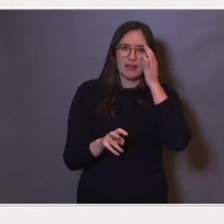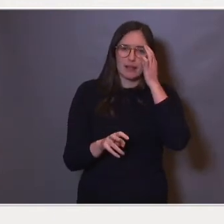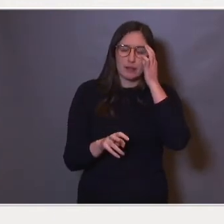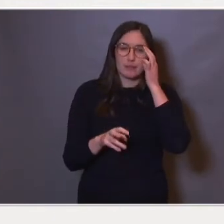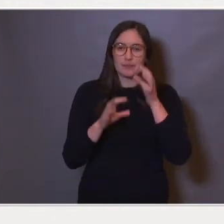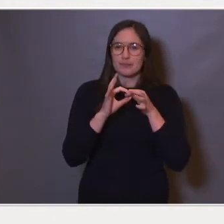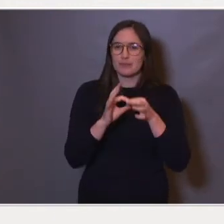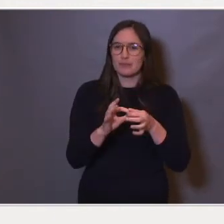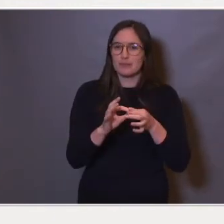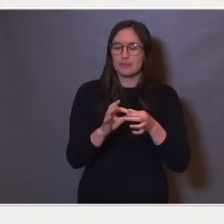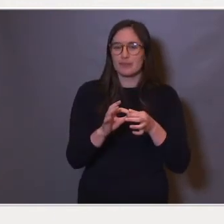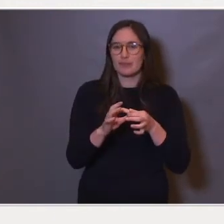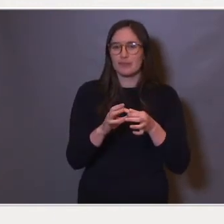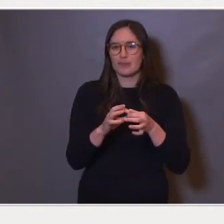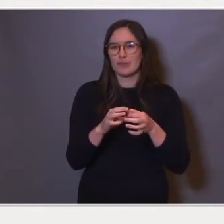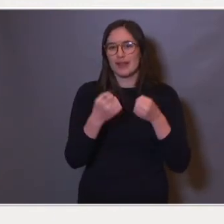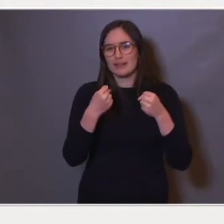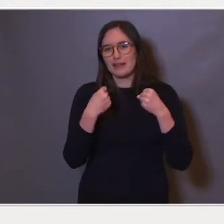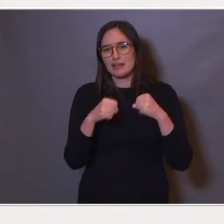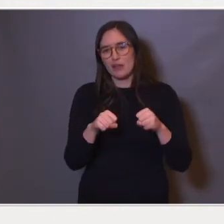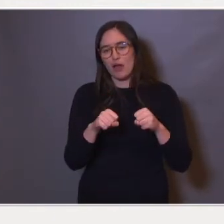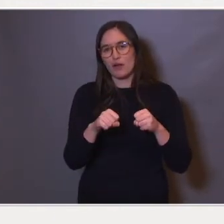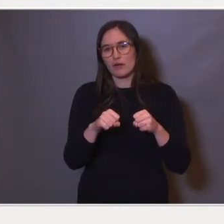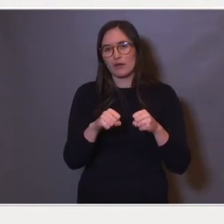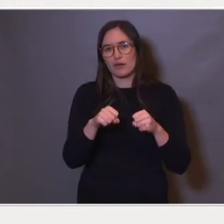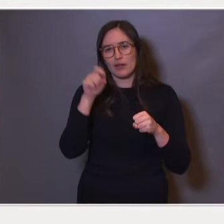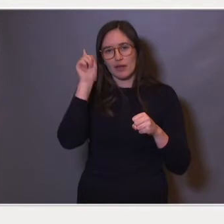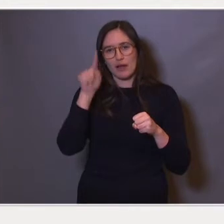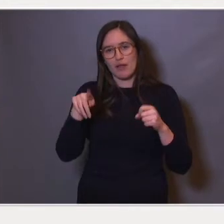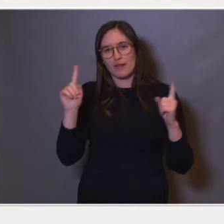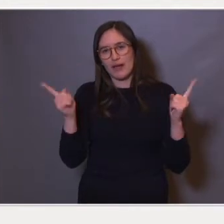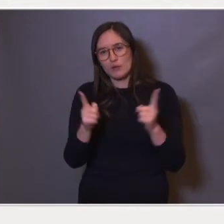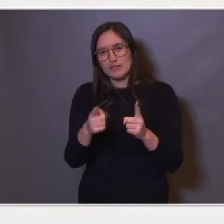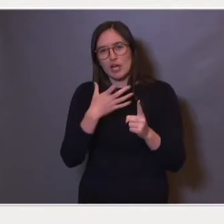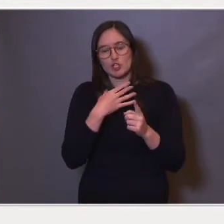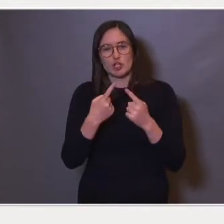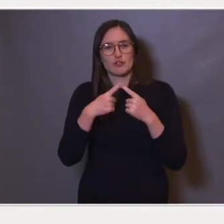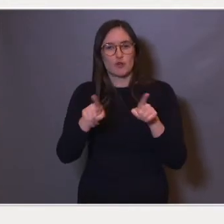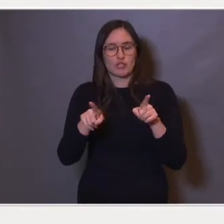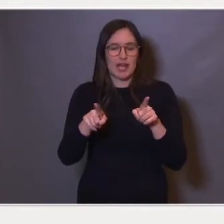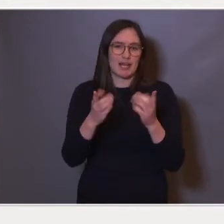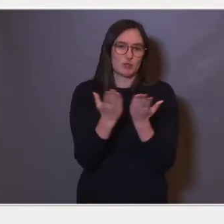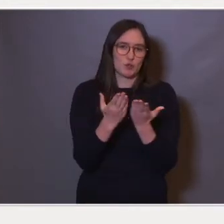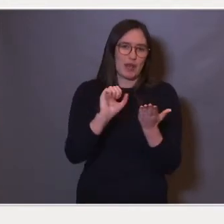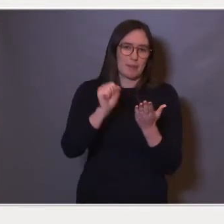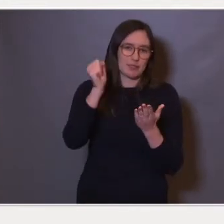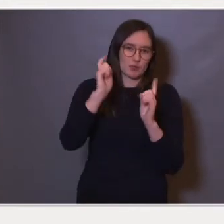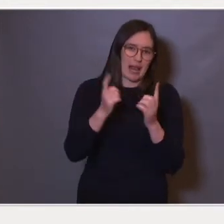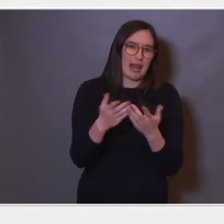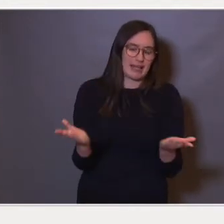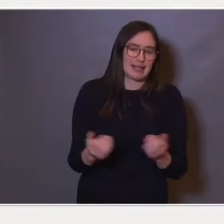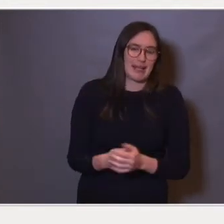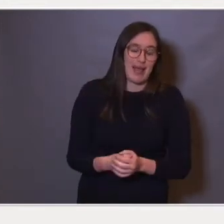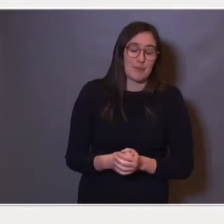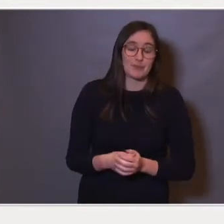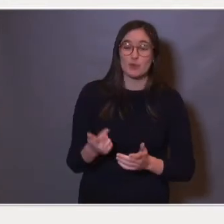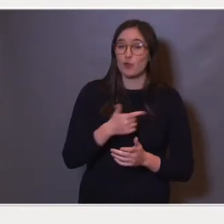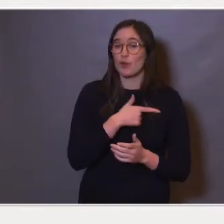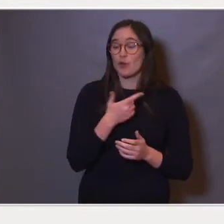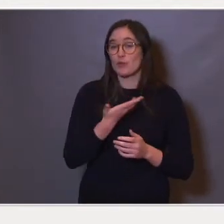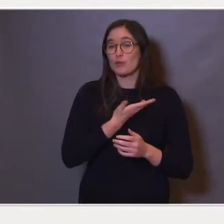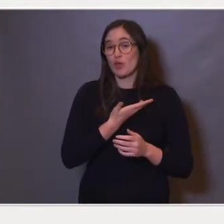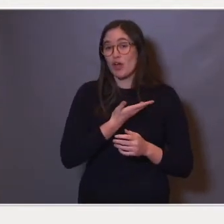et tiltak kan virke slik at det reduserer kjønnsforskjellene i skoleprestasjoner. Så veldig mye av det vi